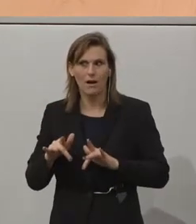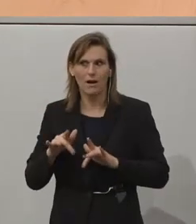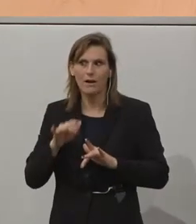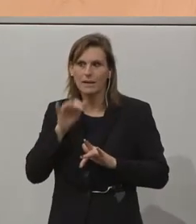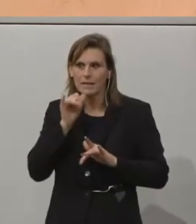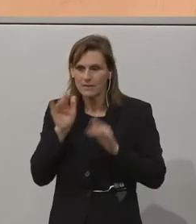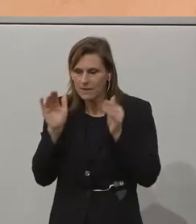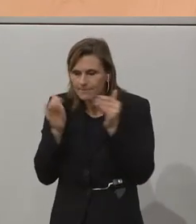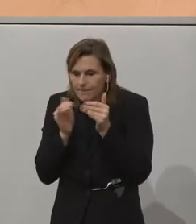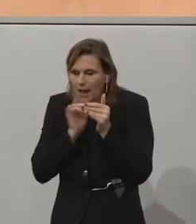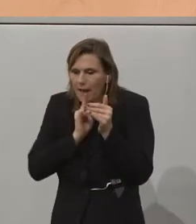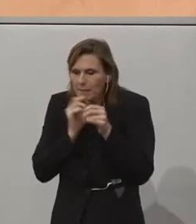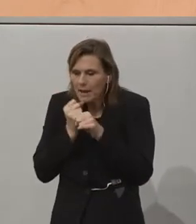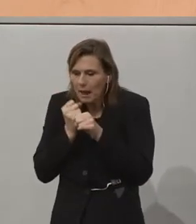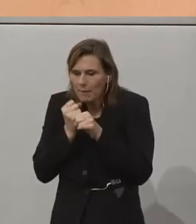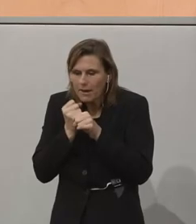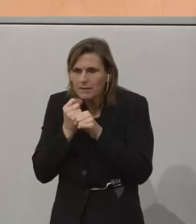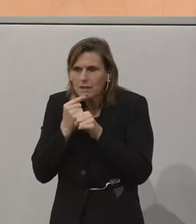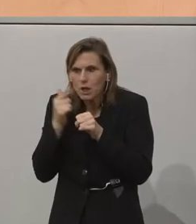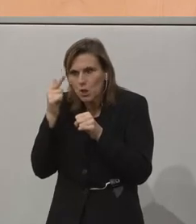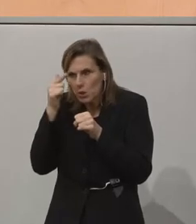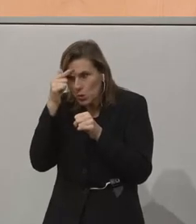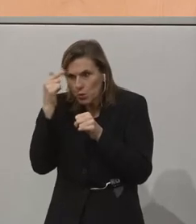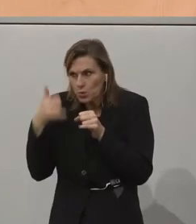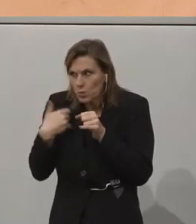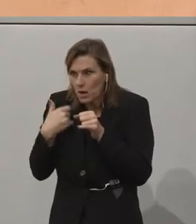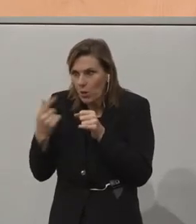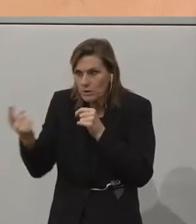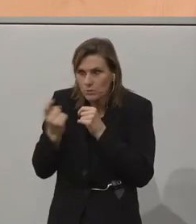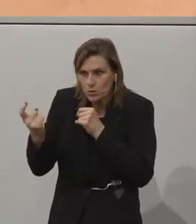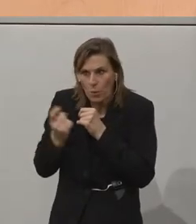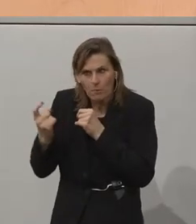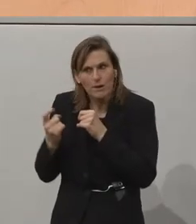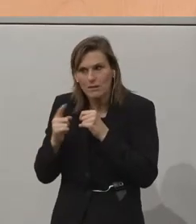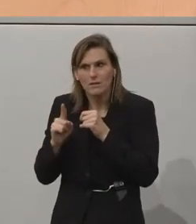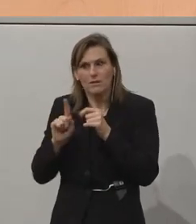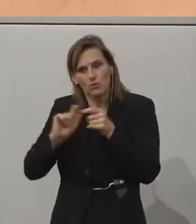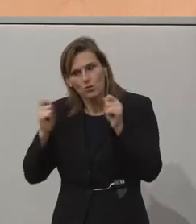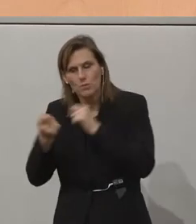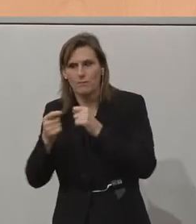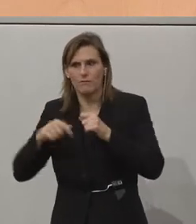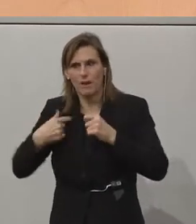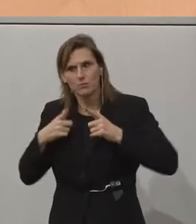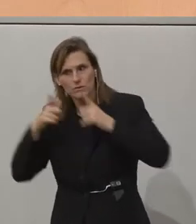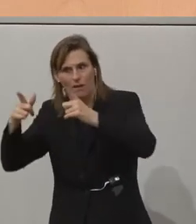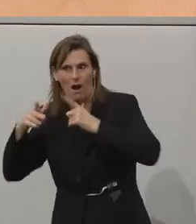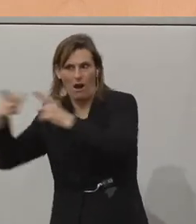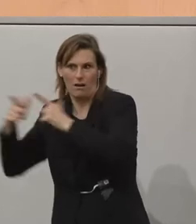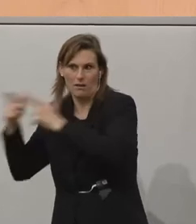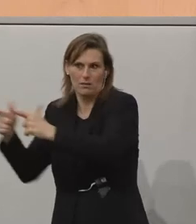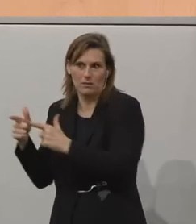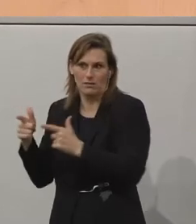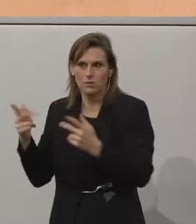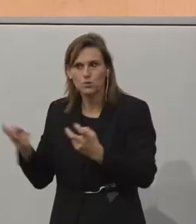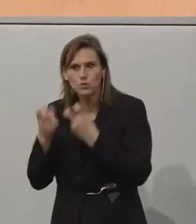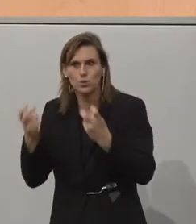Kämmerchen zu verbleiben und zu sagen, die Jugendlichen müssen zu uns kommen, sondern wir müssen raus hin zu den Jugendlichen und mit den Jugendlichen gemeinsam diesen